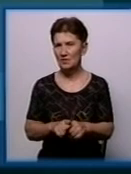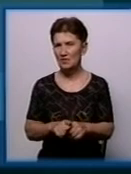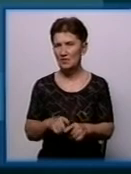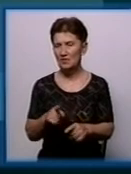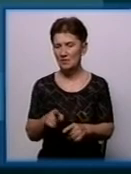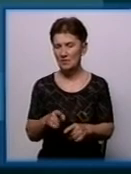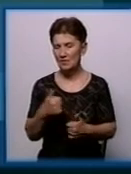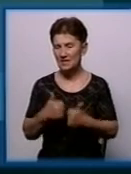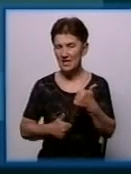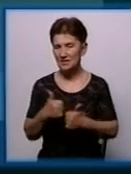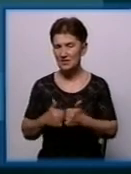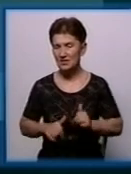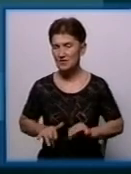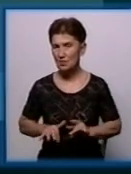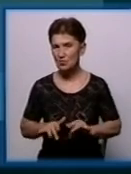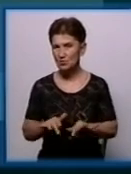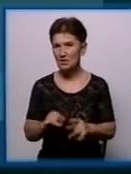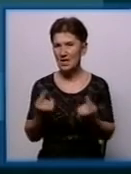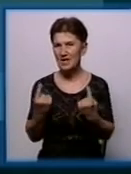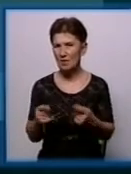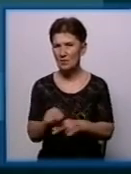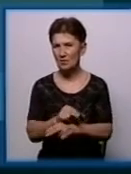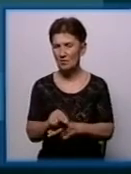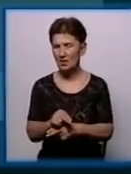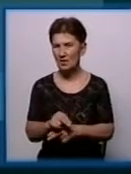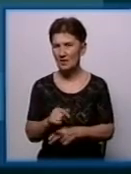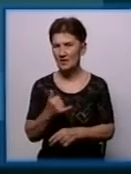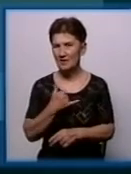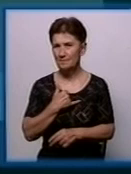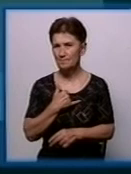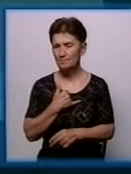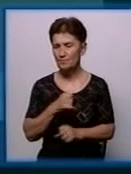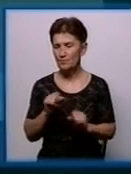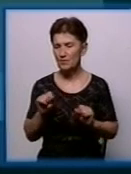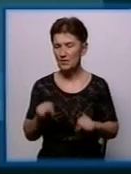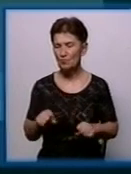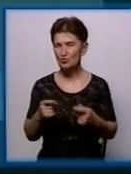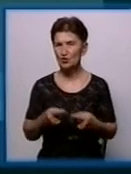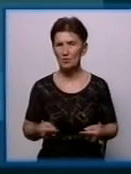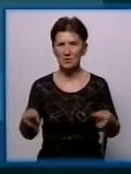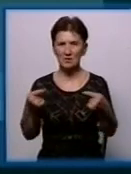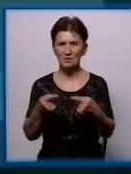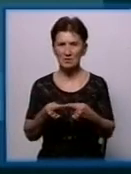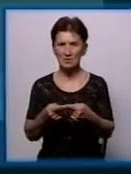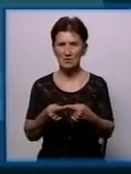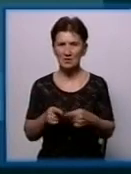Тут тендерні процедури, якщо така примонти. Частина тішої речі, що можна безпосередньо згустувати